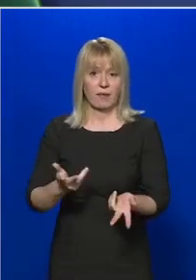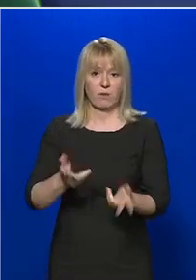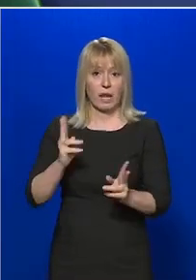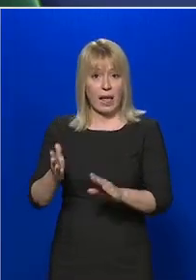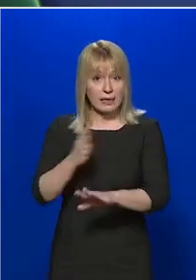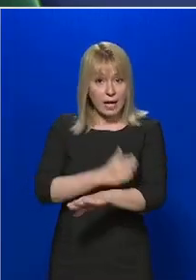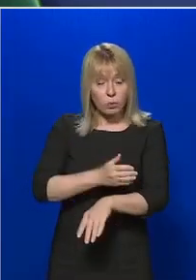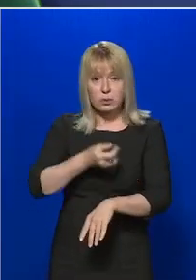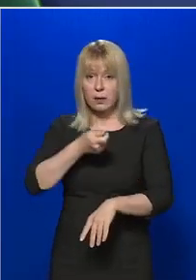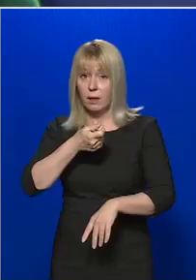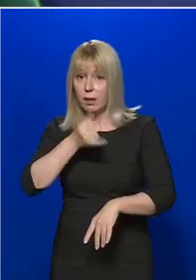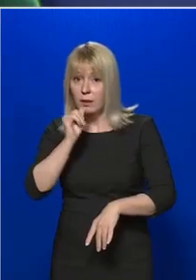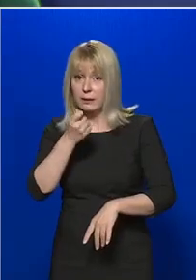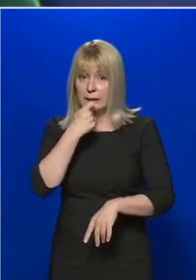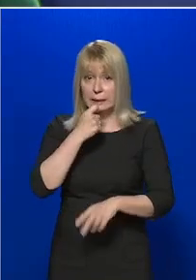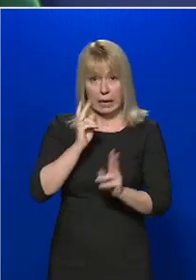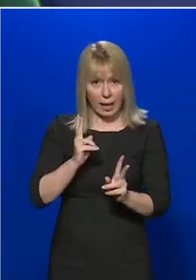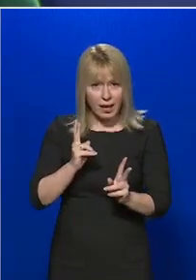inni-enni?